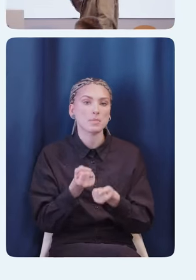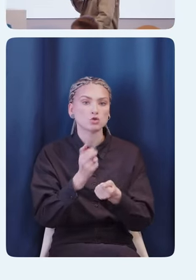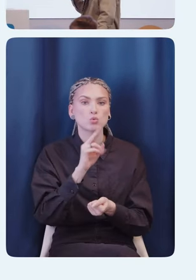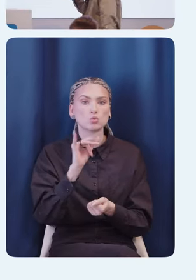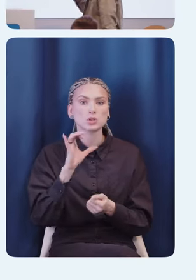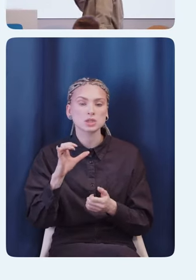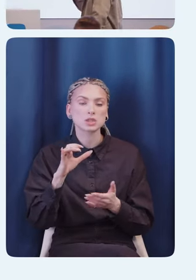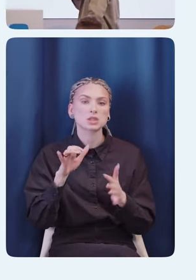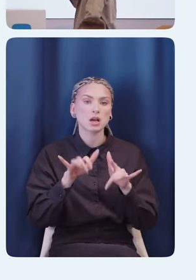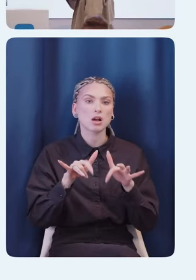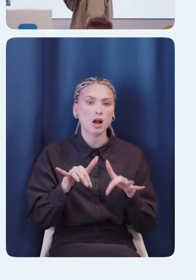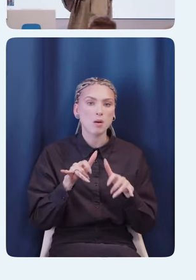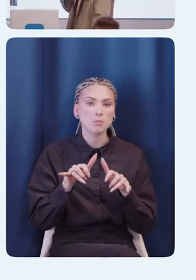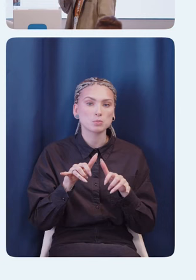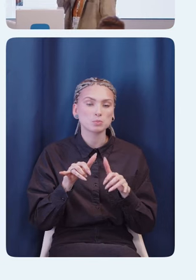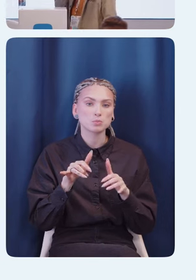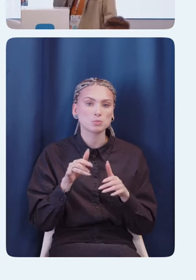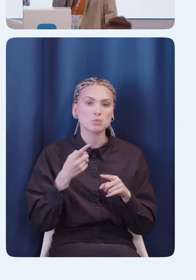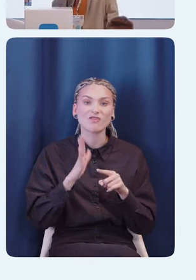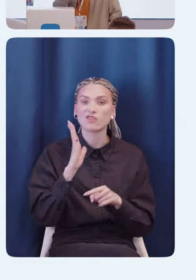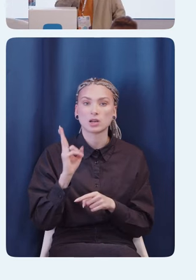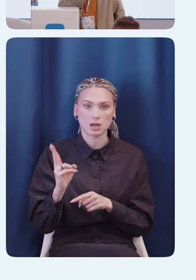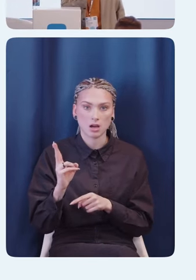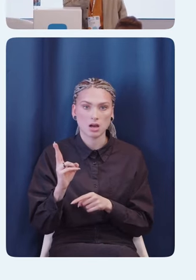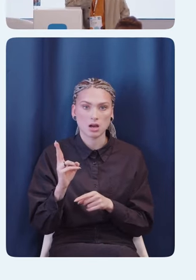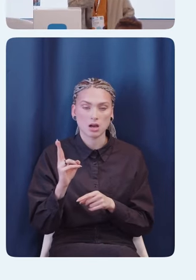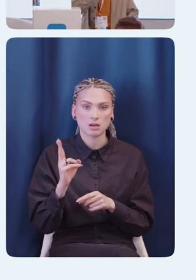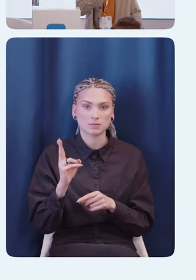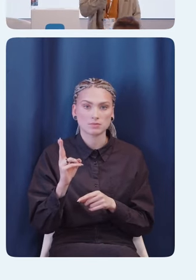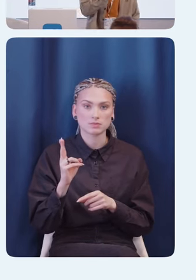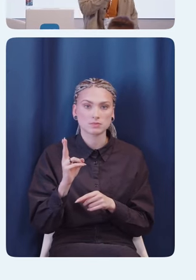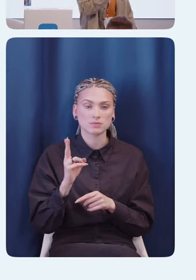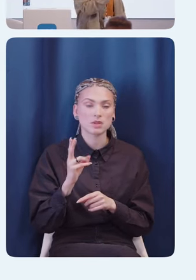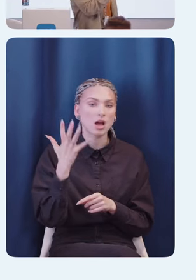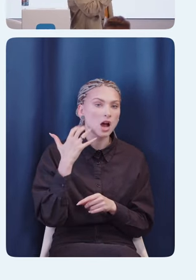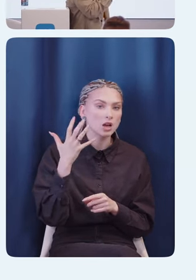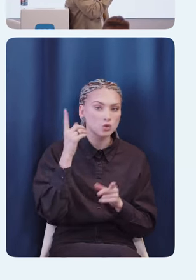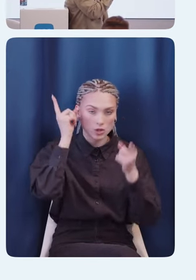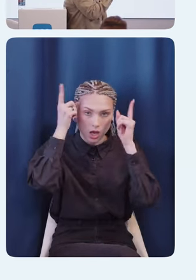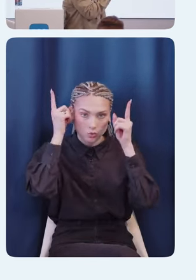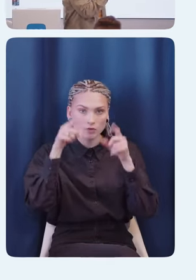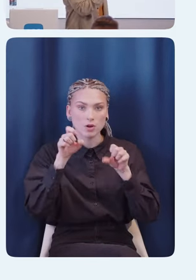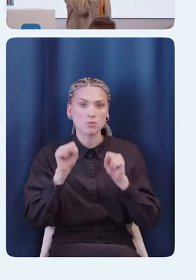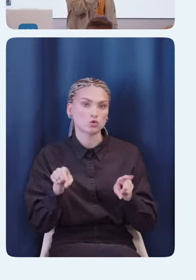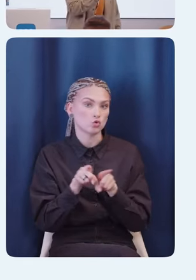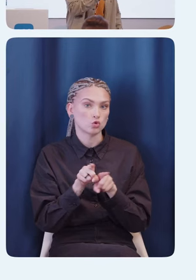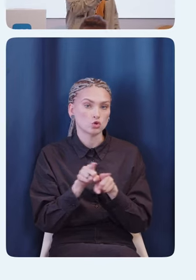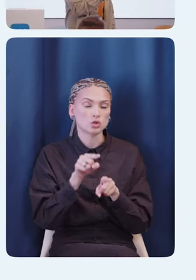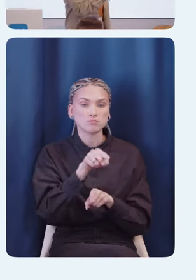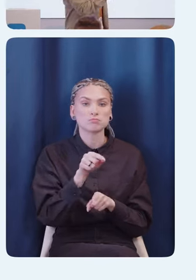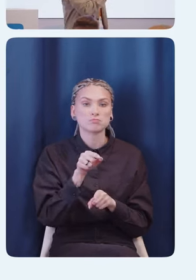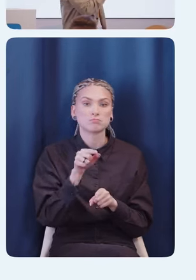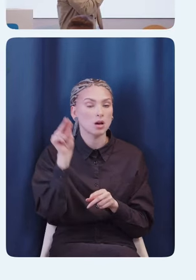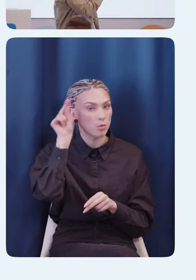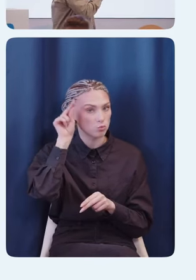по цифровой доступности, доступный всем сотрудникам внутри ВКонтакте, разработчикам по iOS и по Android. Вы смело можете пройти, если вы сотрудник.